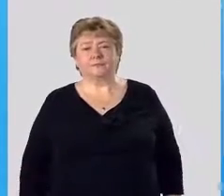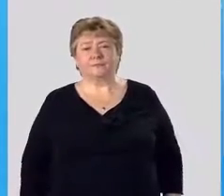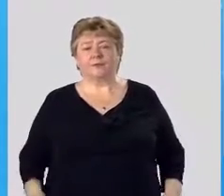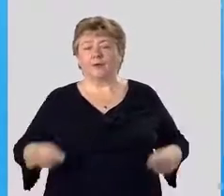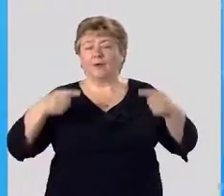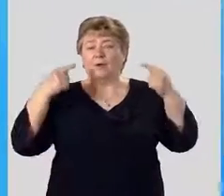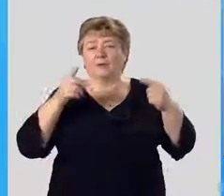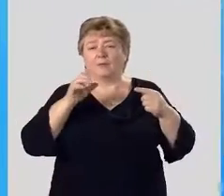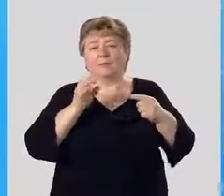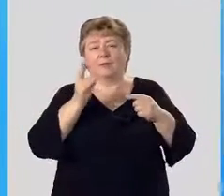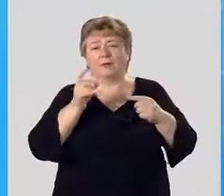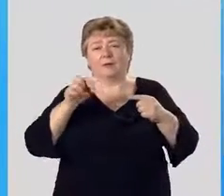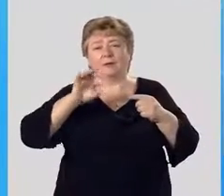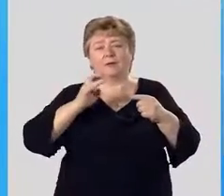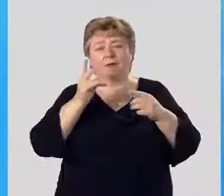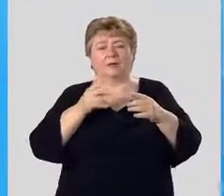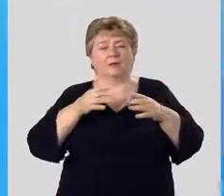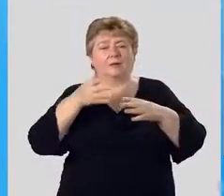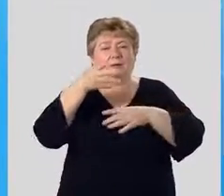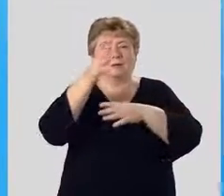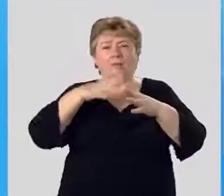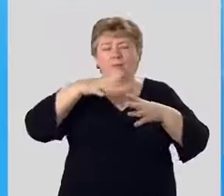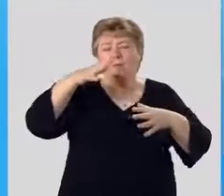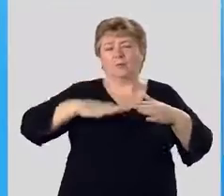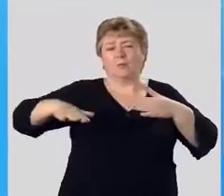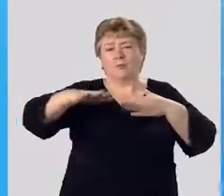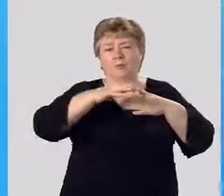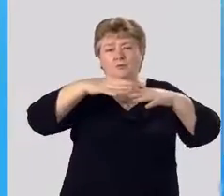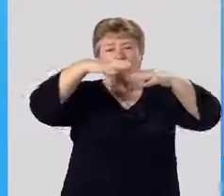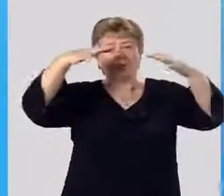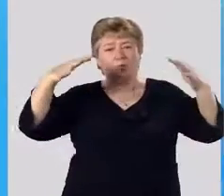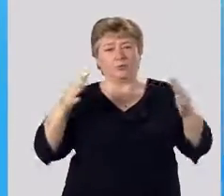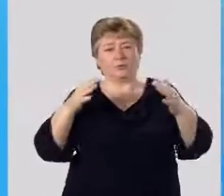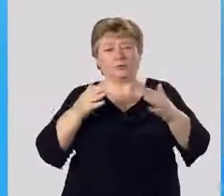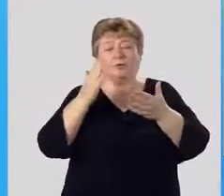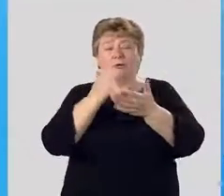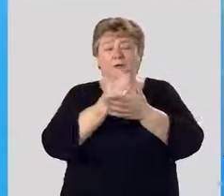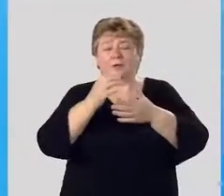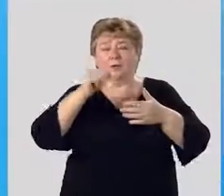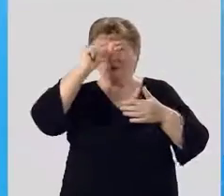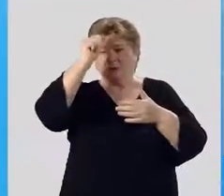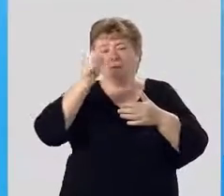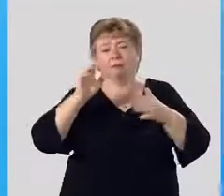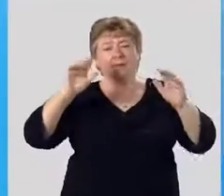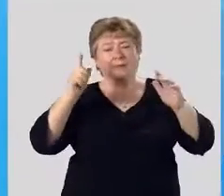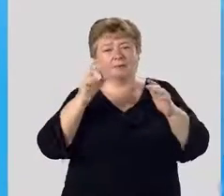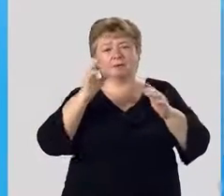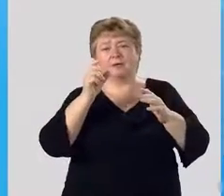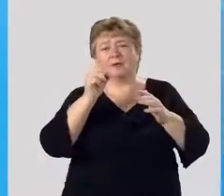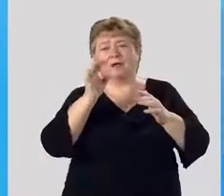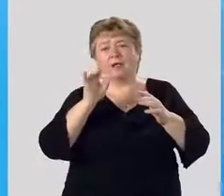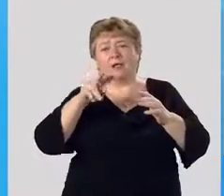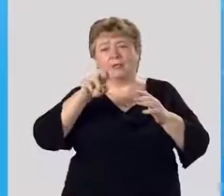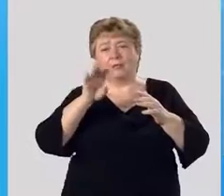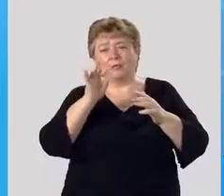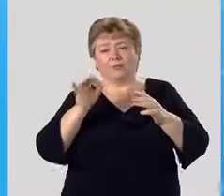Великий баньян. Дерево самой большой в мире площадью кроны. Находится в индийском ботаническом саду в Хаури.